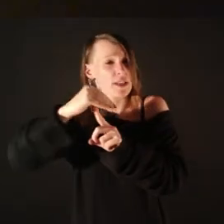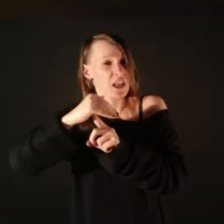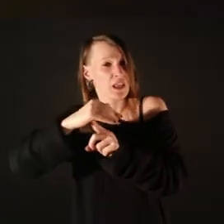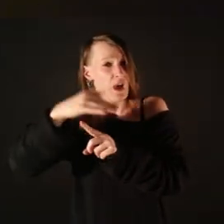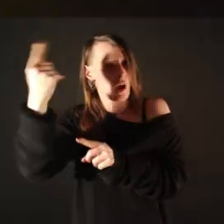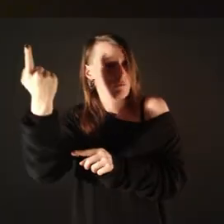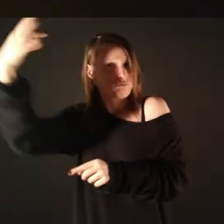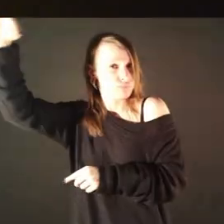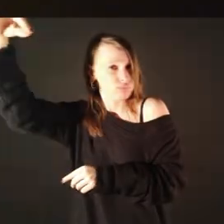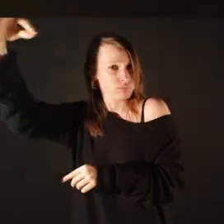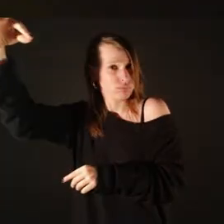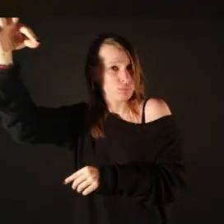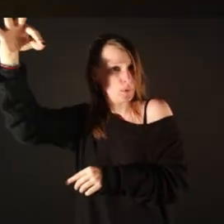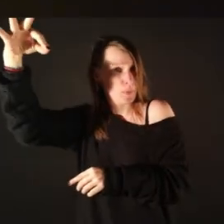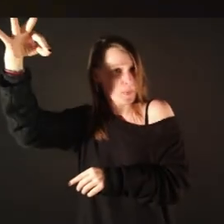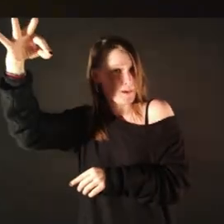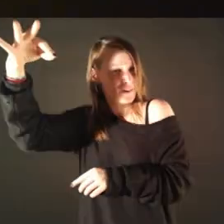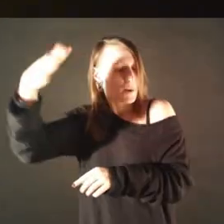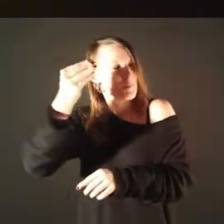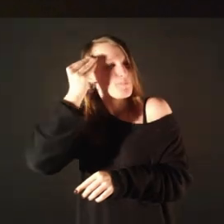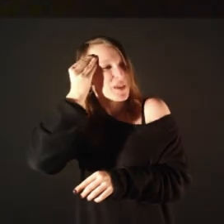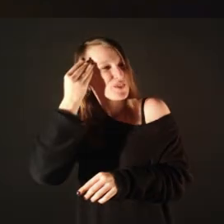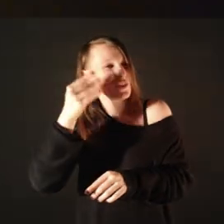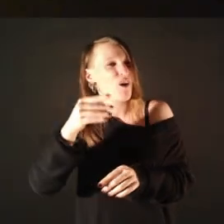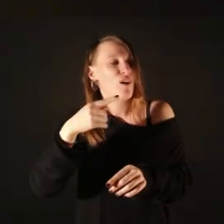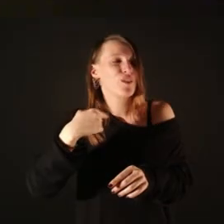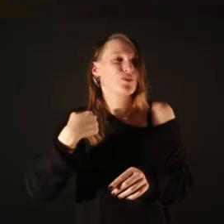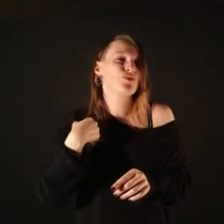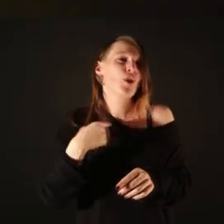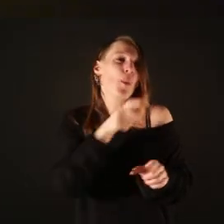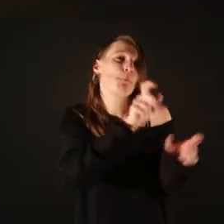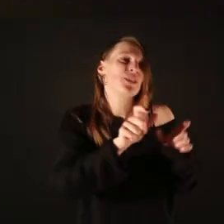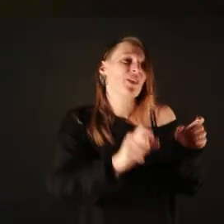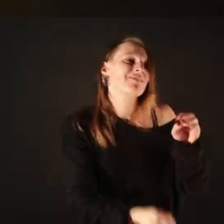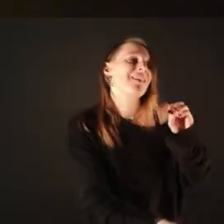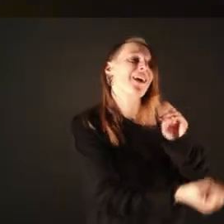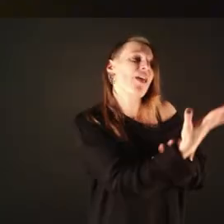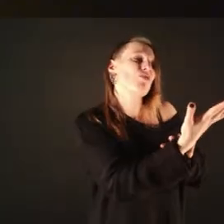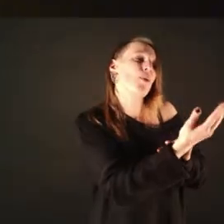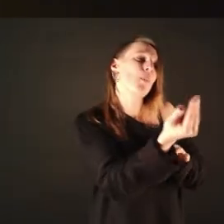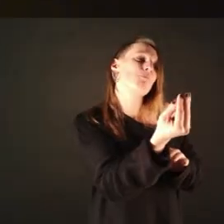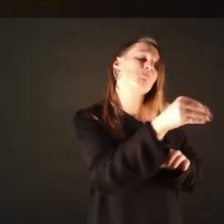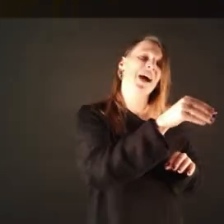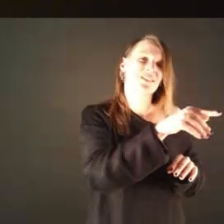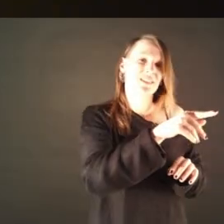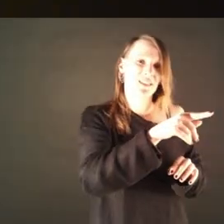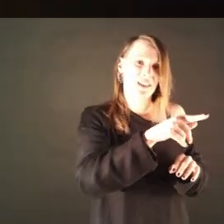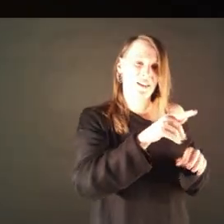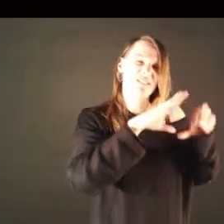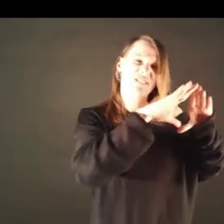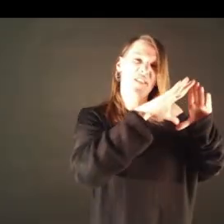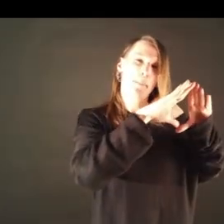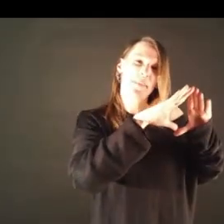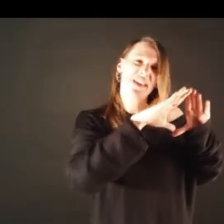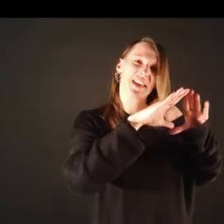una seta, no? I que estoy haciendo que creo más feministas que realment estic fent un treball profund de desconstrucció, no?